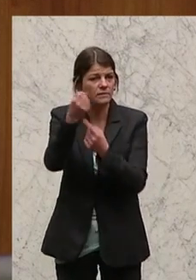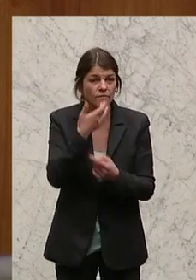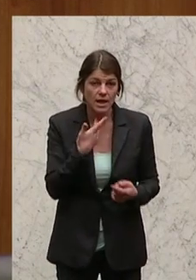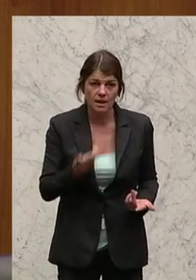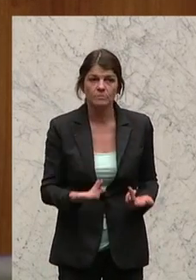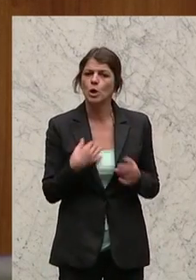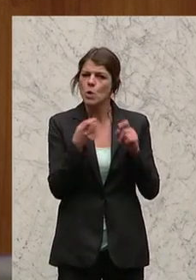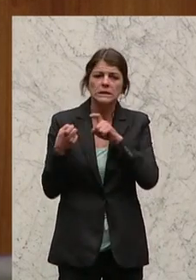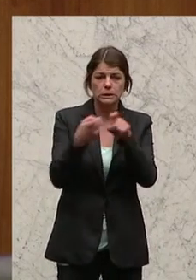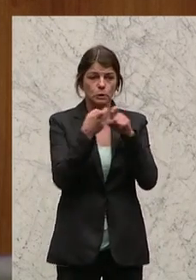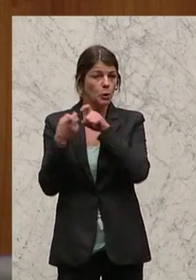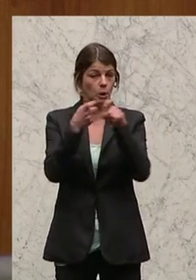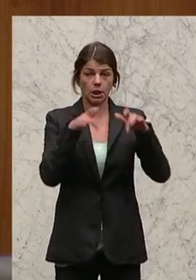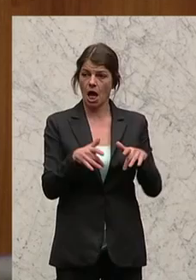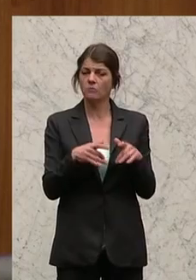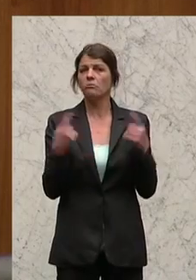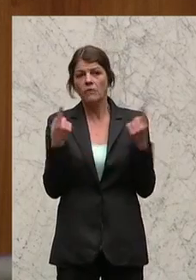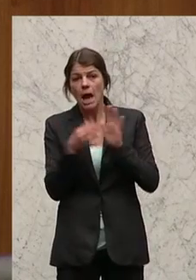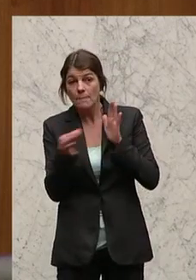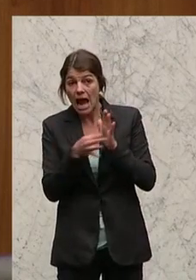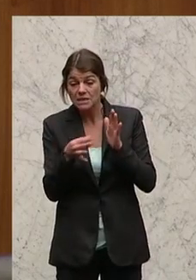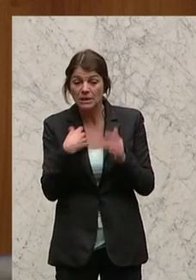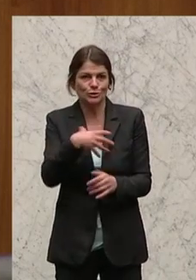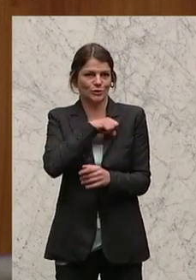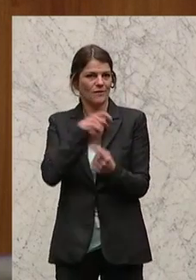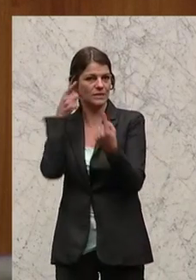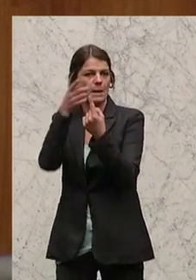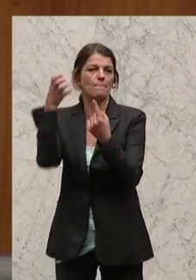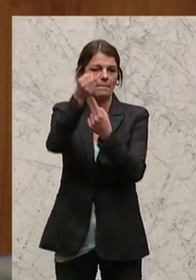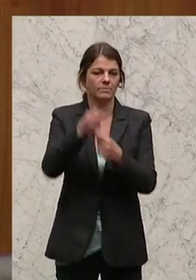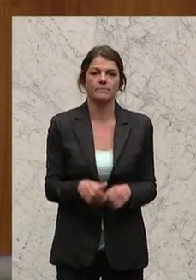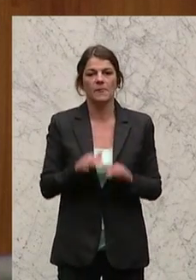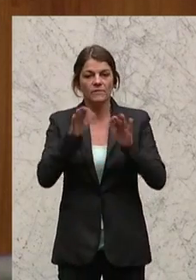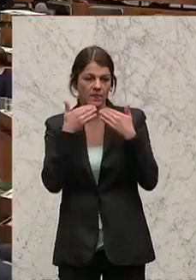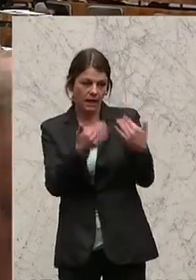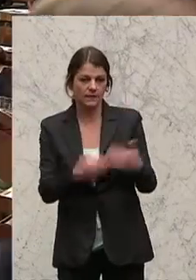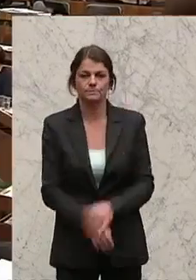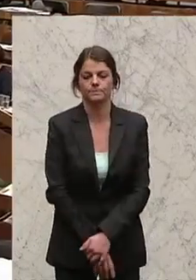einen Diskurs darüber, mit welchen Maßnahmen schaffen wir diese Zielerreichung. Vielen Dank. Applaus